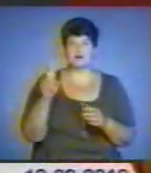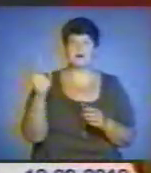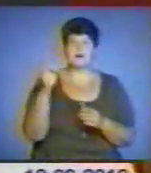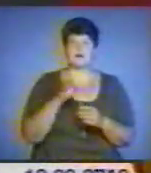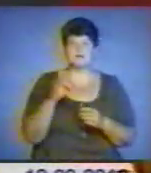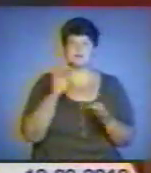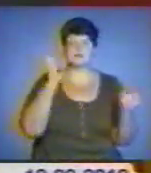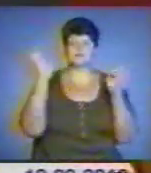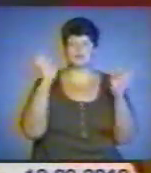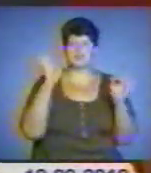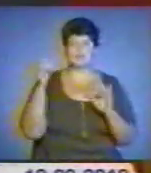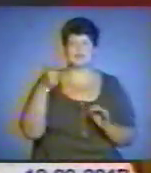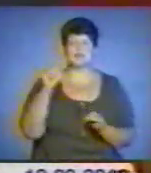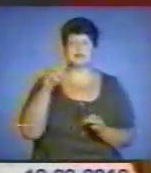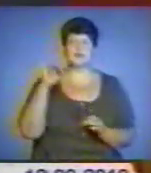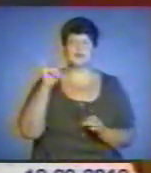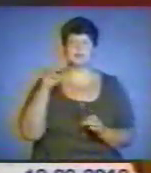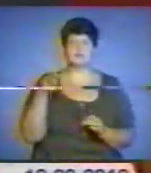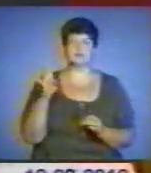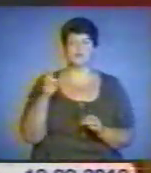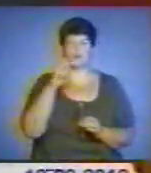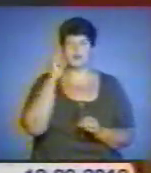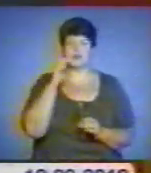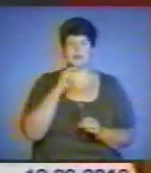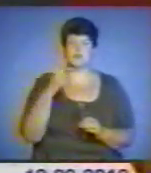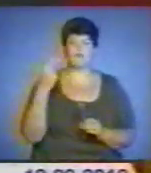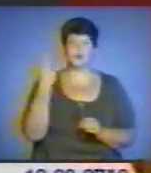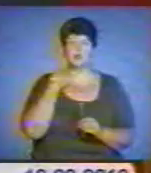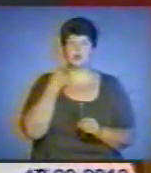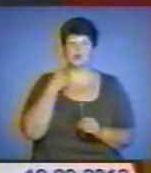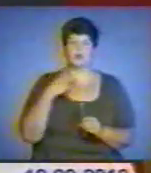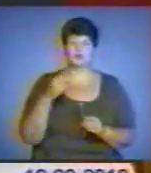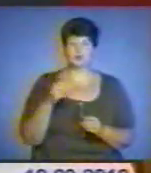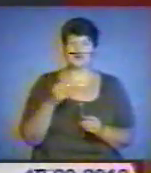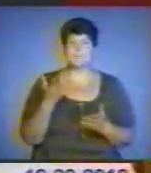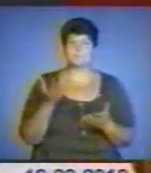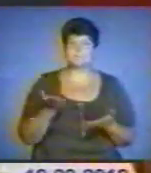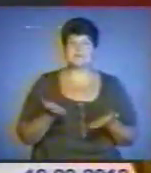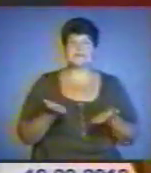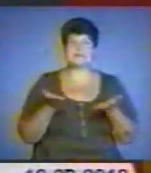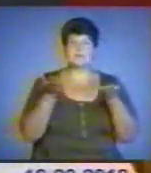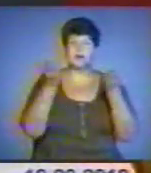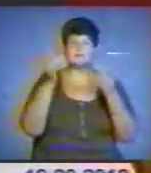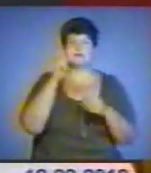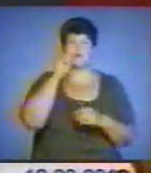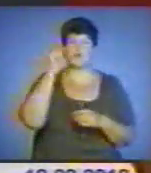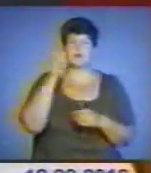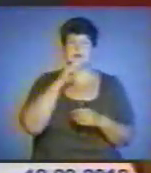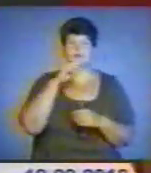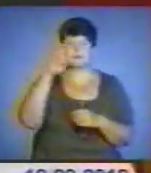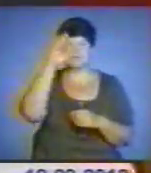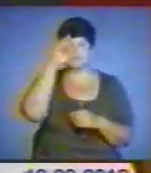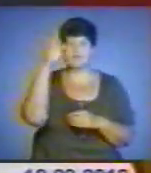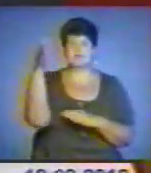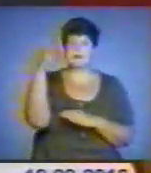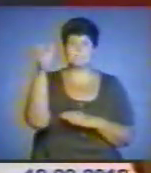гімн України в Лондоні. І піднімався український державний